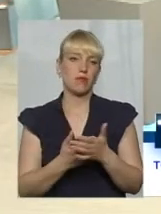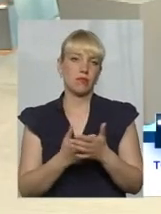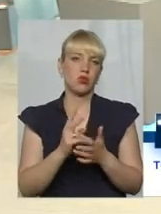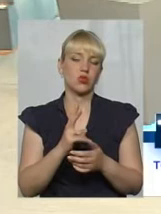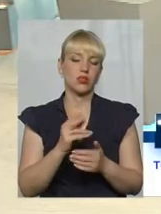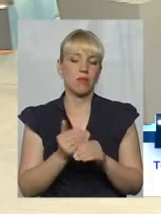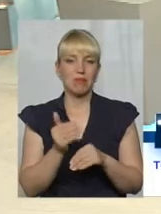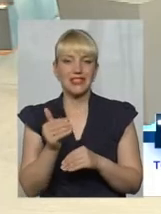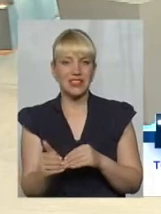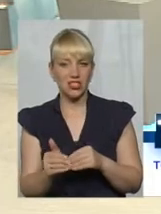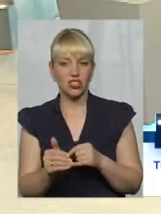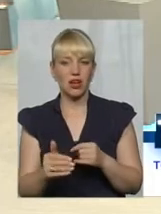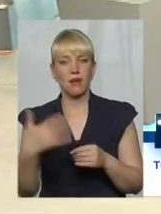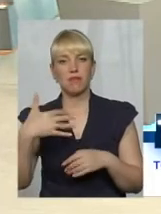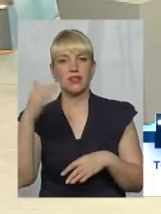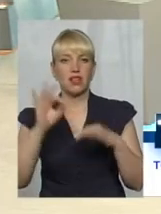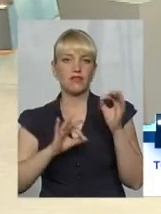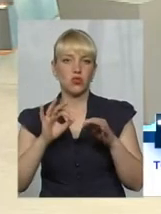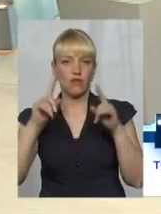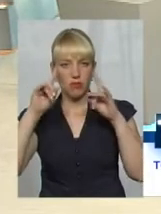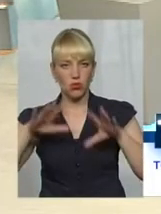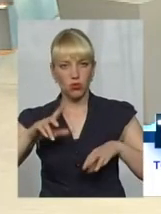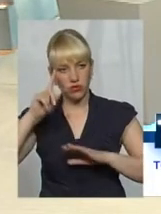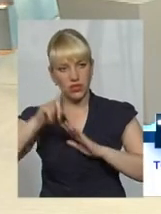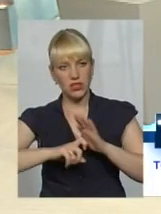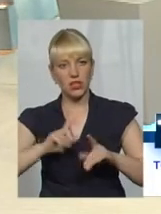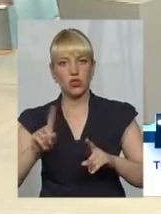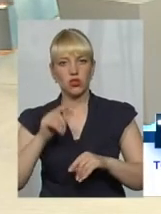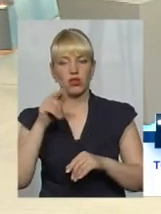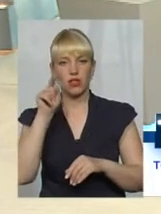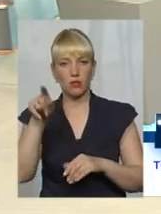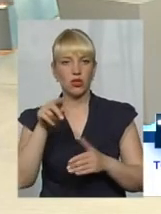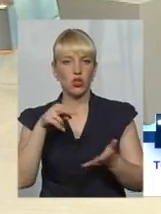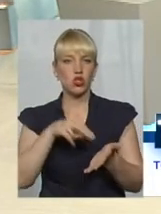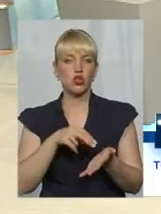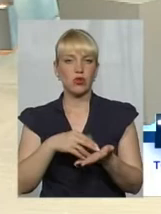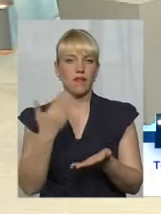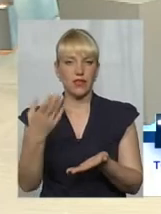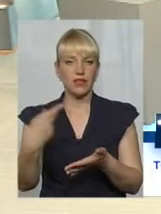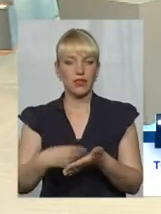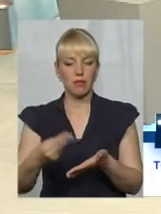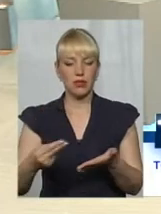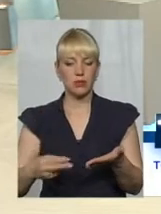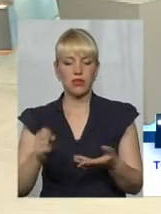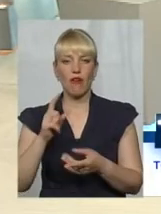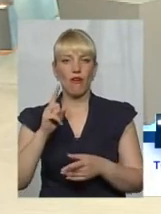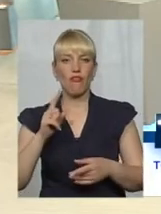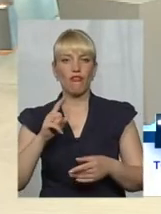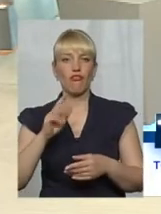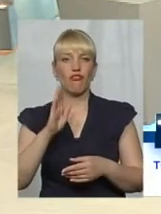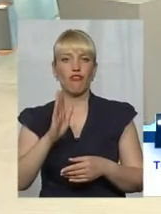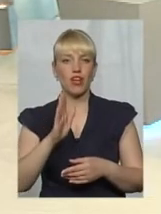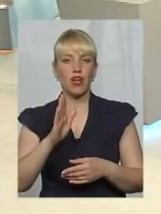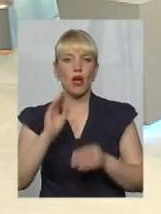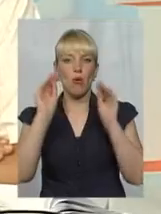потім пізніше, відсотків 50% випадково дізнається, що там стояв їхній підпис на протоколі зборів чи в чомусь. Ну